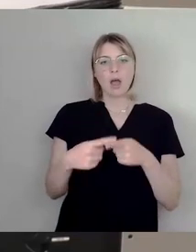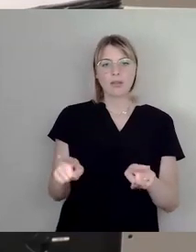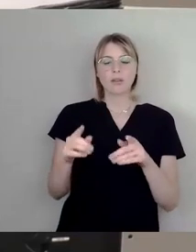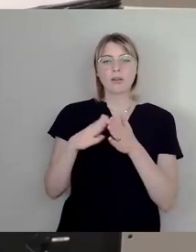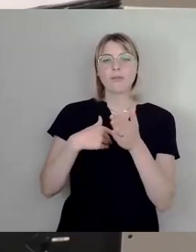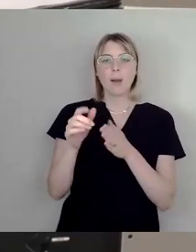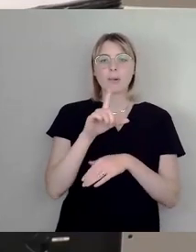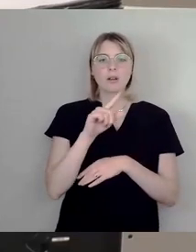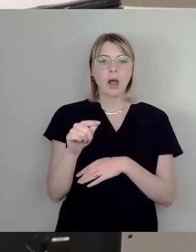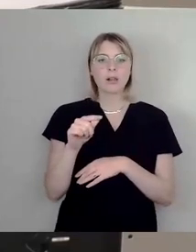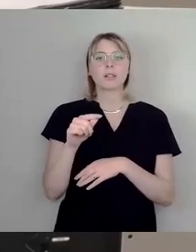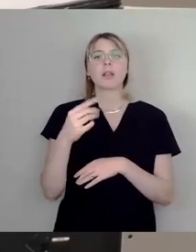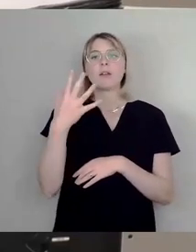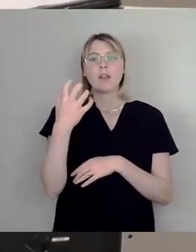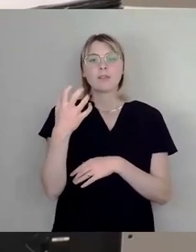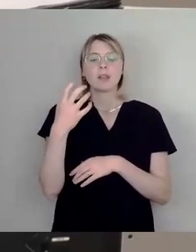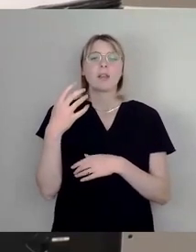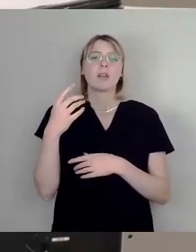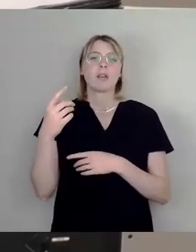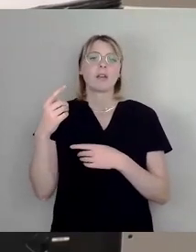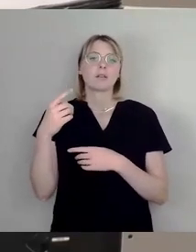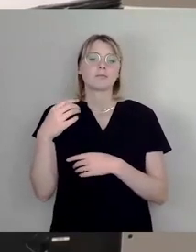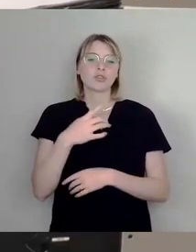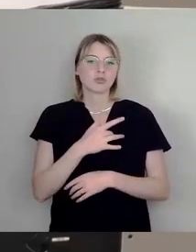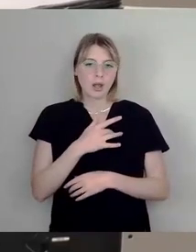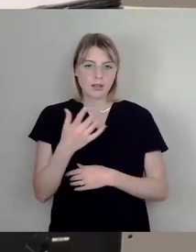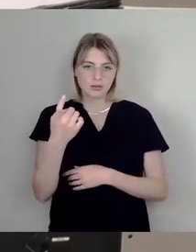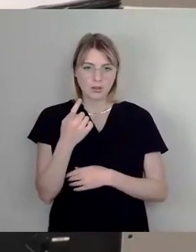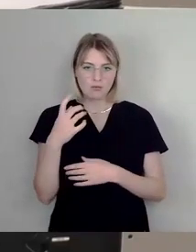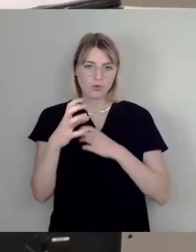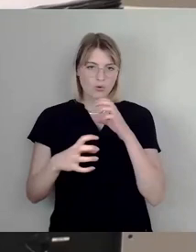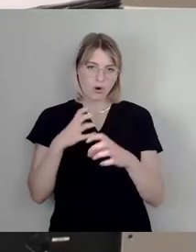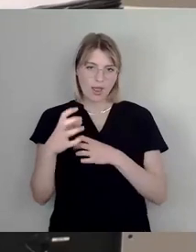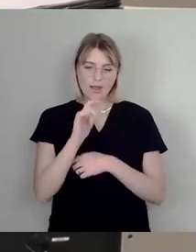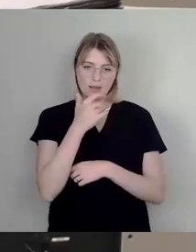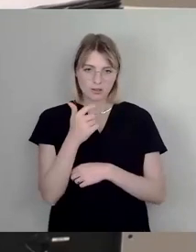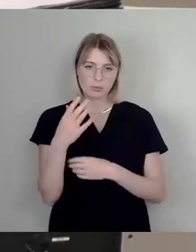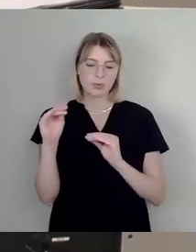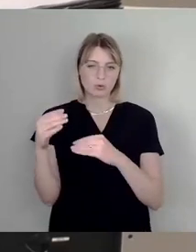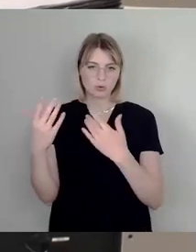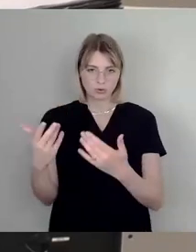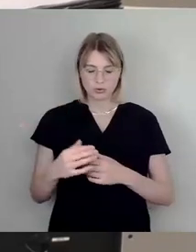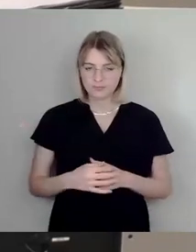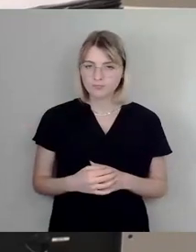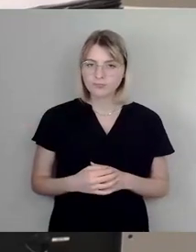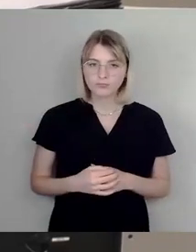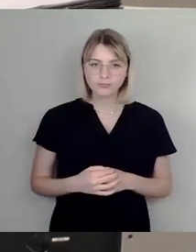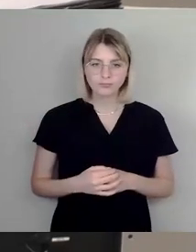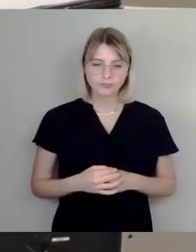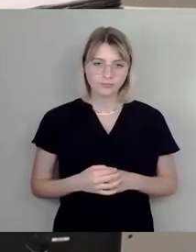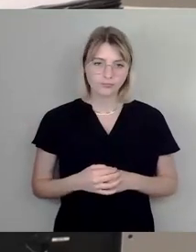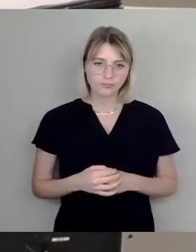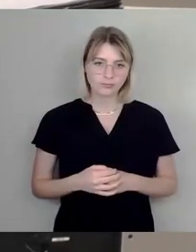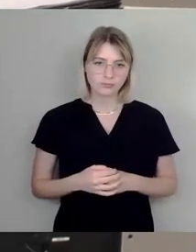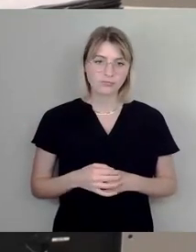schlecht, mit anthrazitfarbenen Einsprengseln. Was hier noch im Prinzip auch der Fall war, was